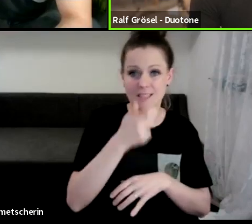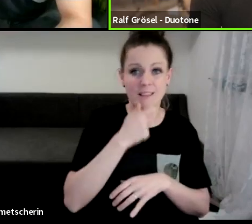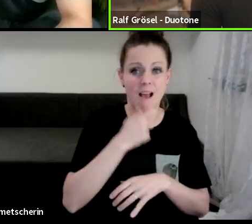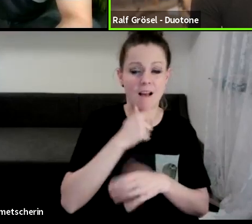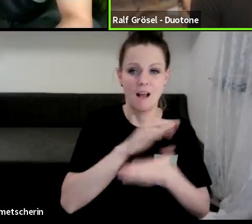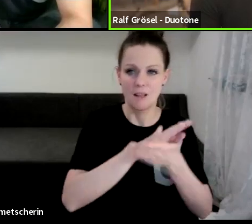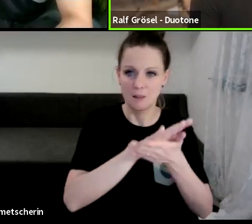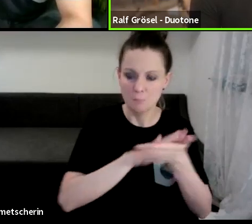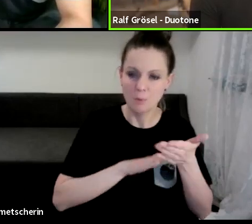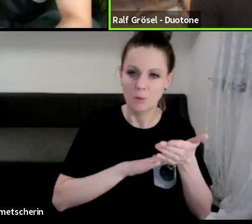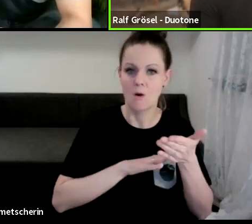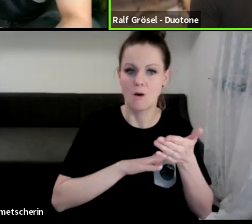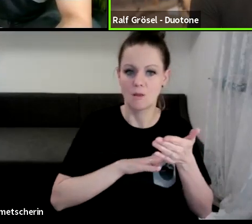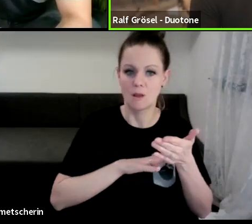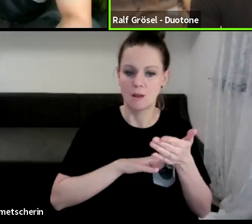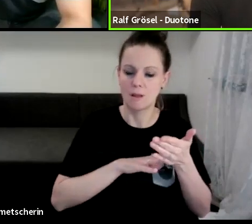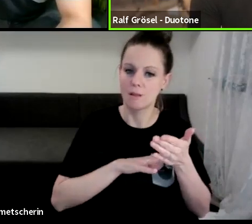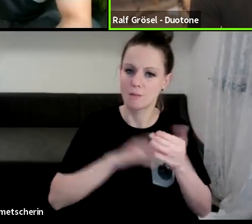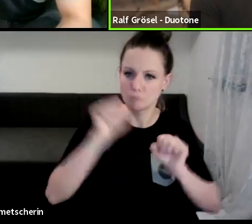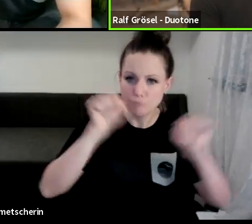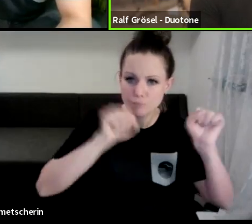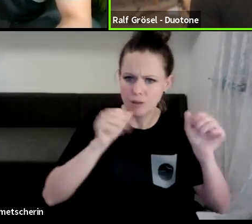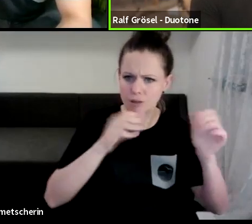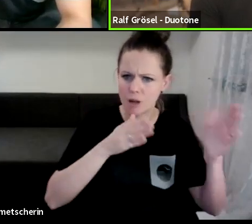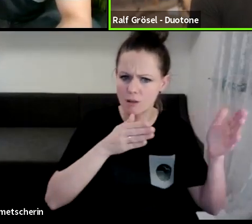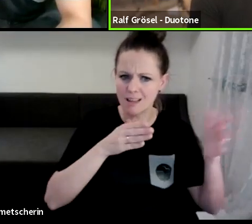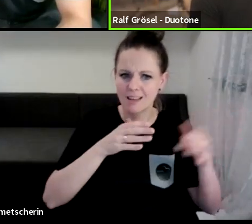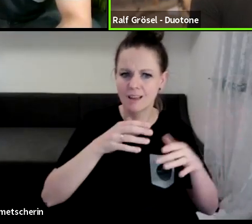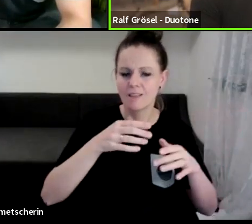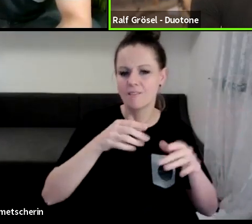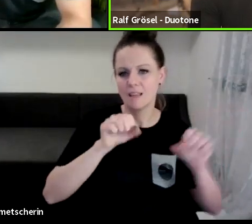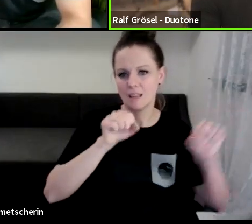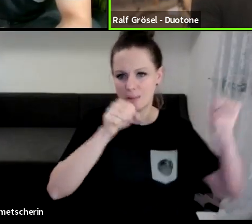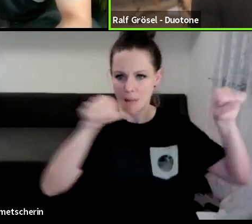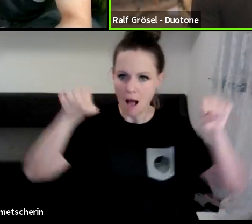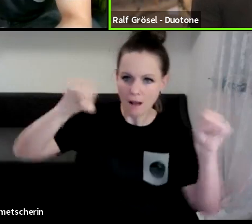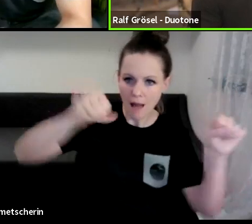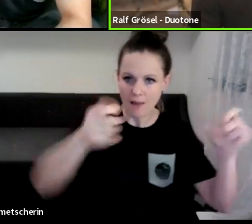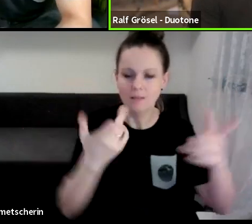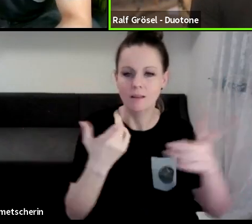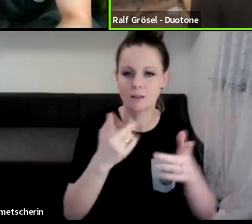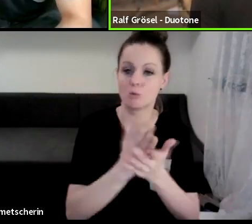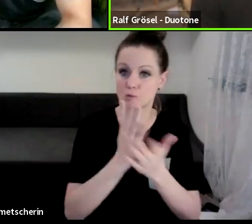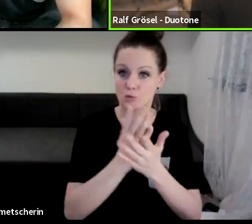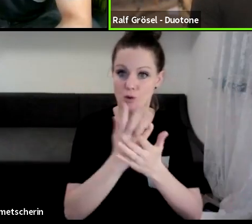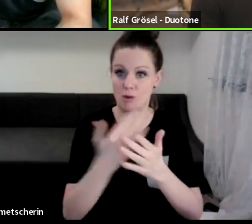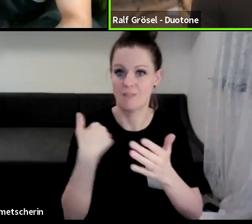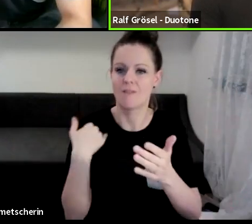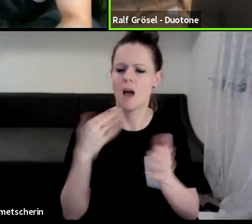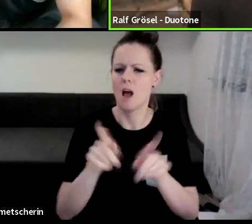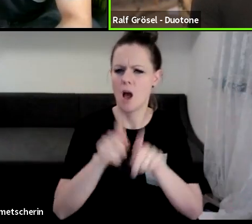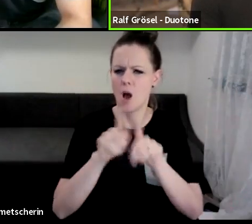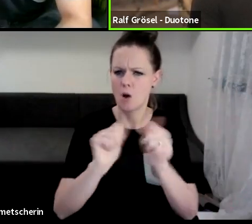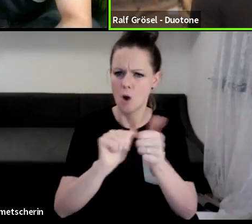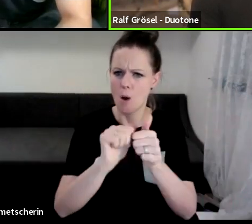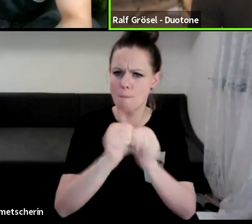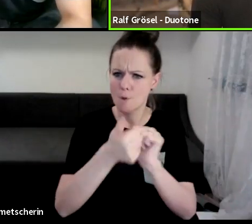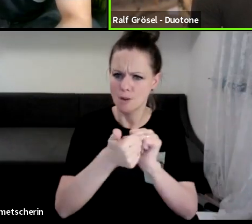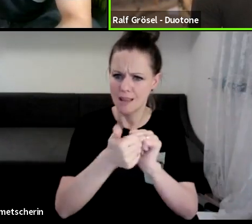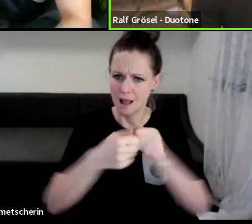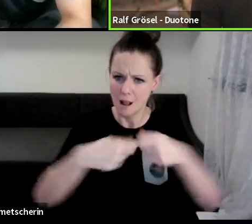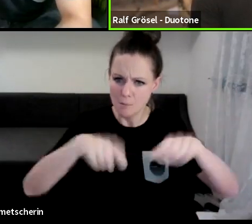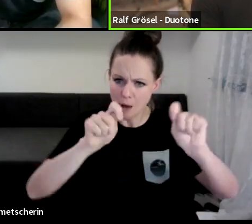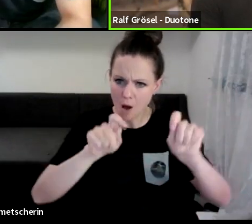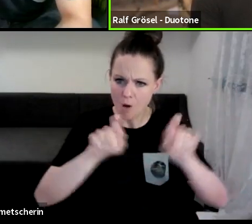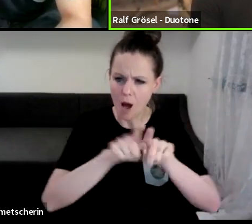Wollte mich dann sehr intensiv mit den Aspekten des Gleitschirmfliegens auseinandersetzen. habe ohnehin immer viel Modellbau gemacht, viel Aerodynamik.